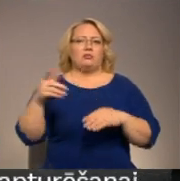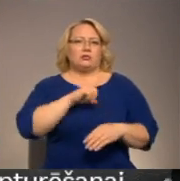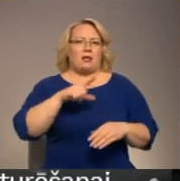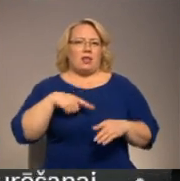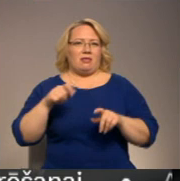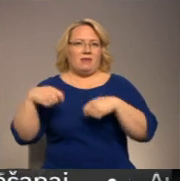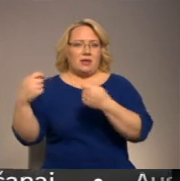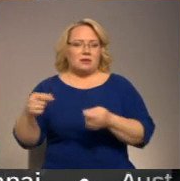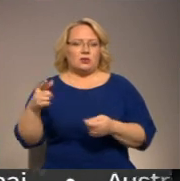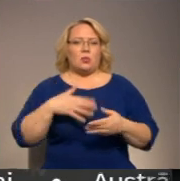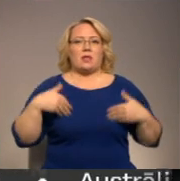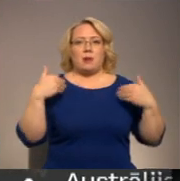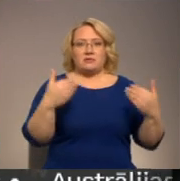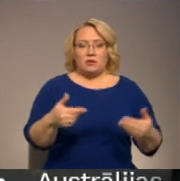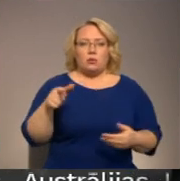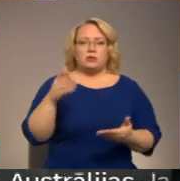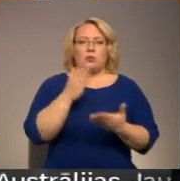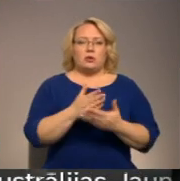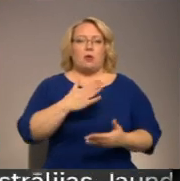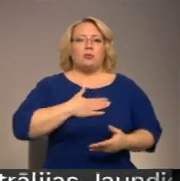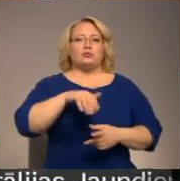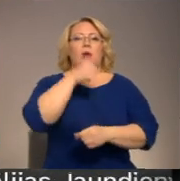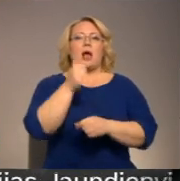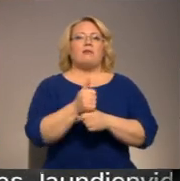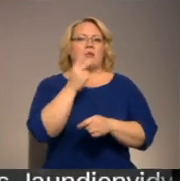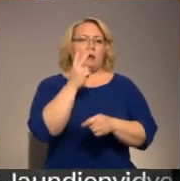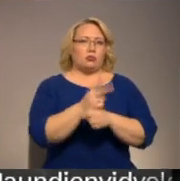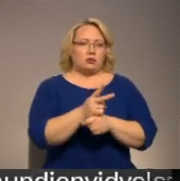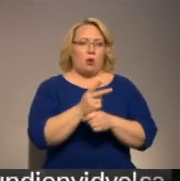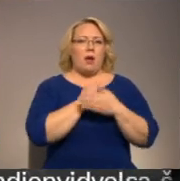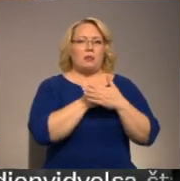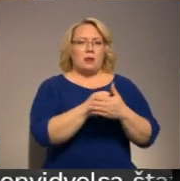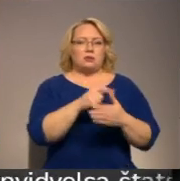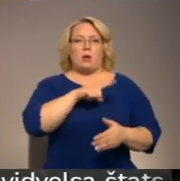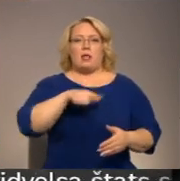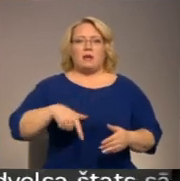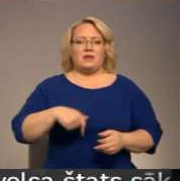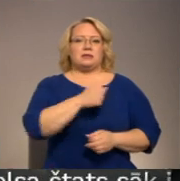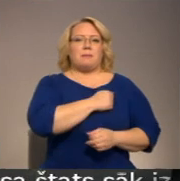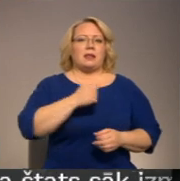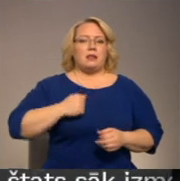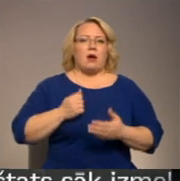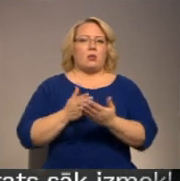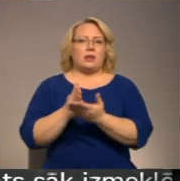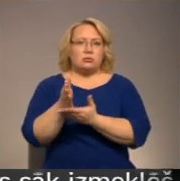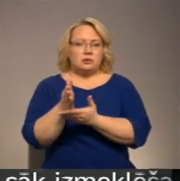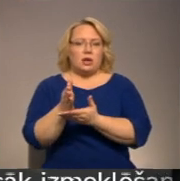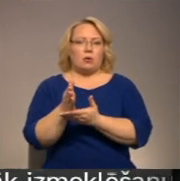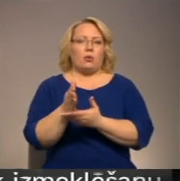Tas arī ir viens no mūsu noteikti galveniem uzdevumiem – atbalstot Latvijas militāro industriju,